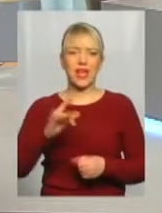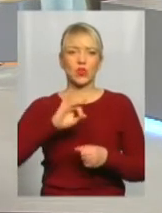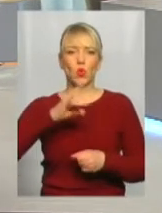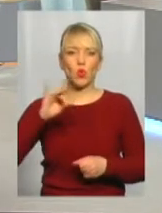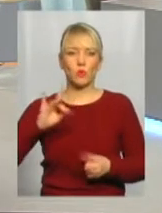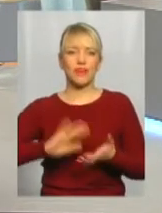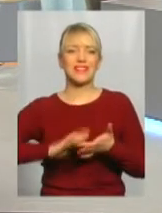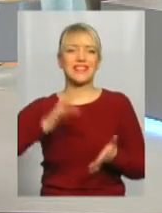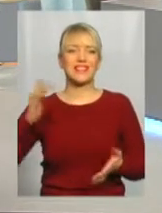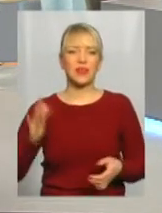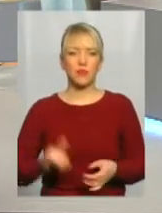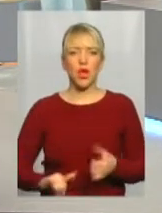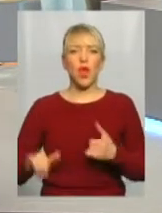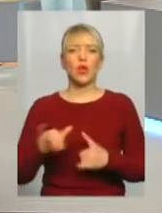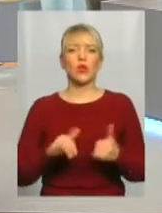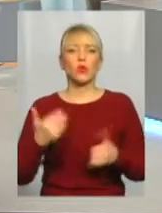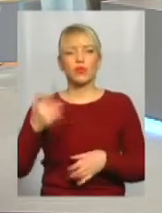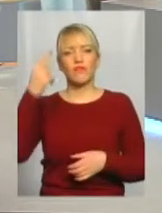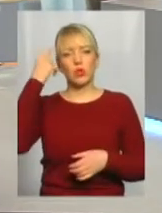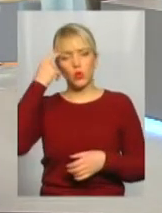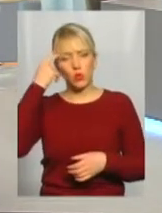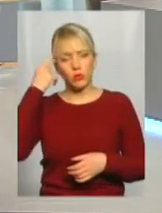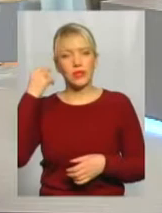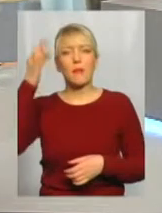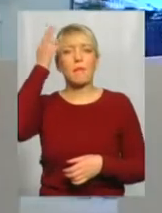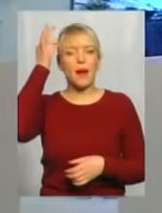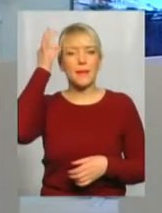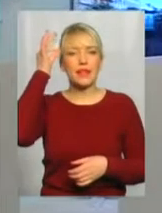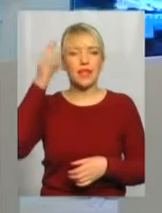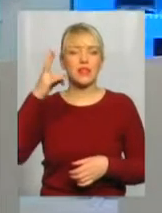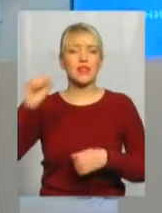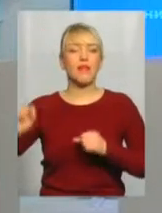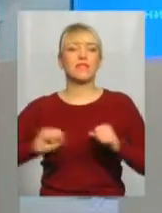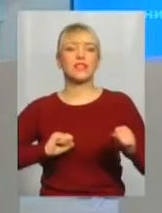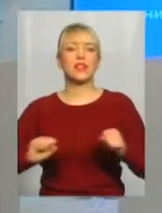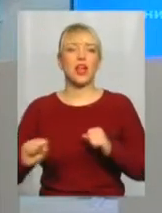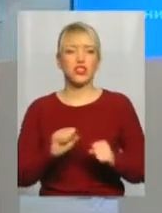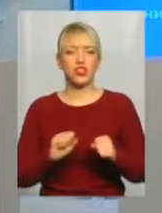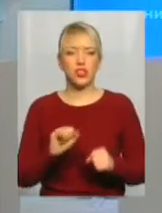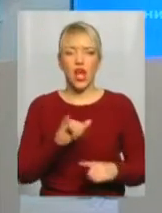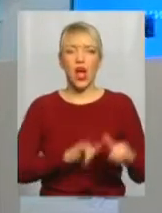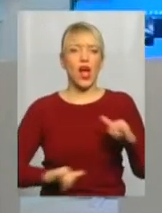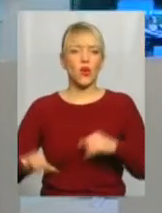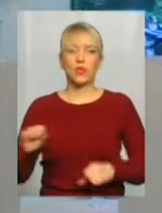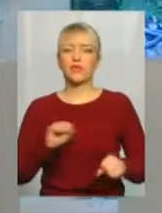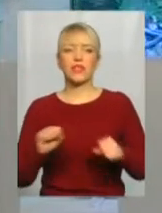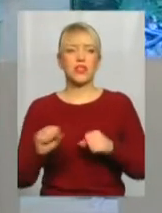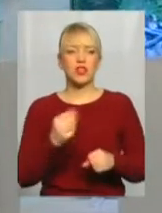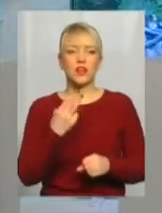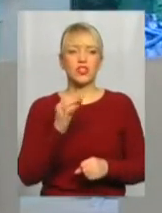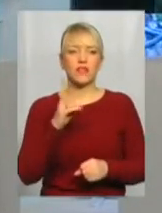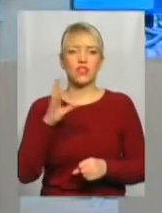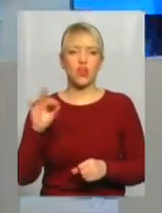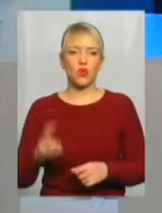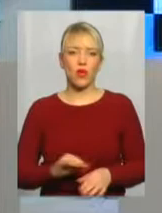ви думаєте, пам'ятаєте, що якраз на відрядження. А куди відряджався Тарас Шевченко? На